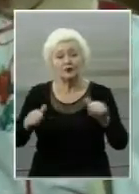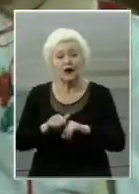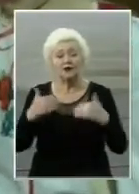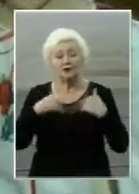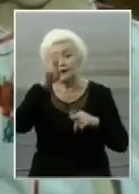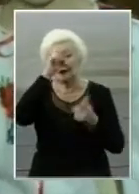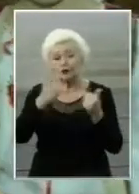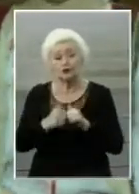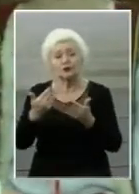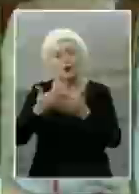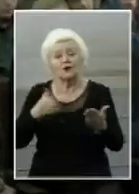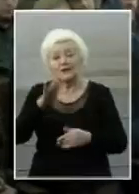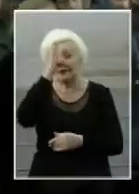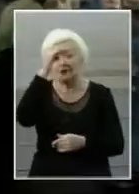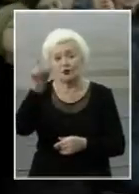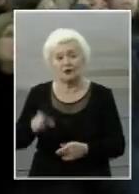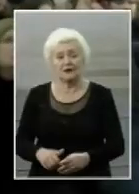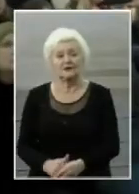країну від ворогів.